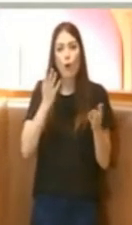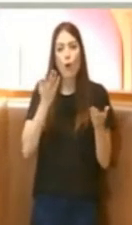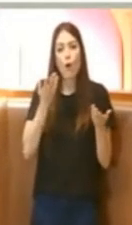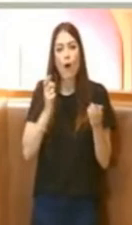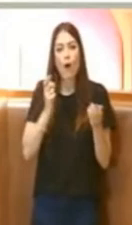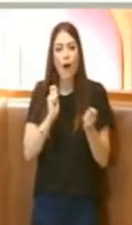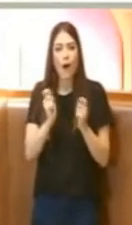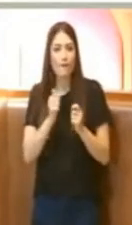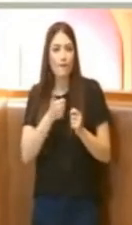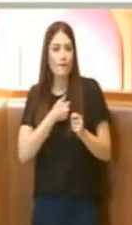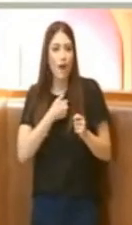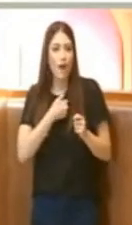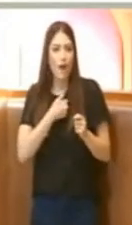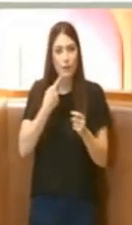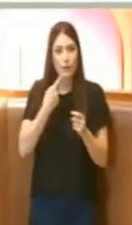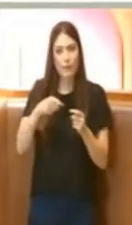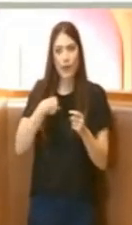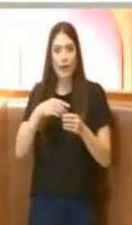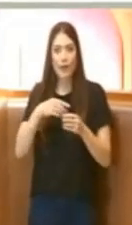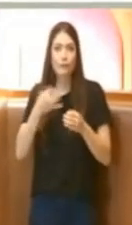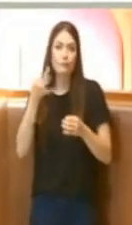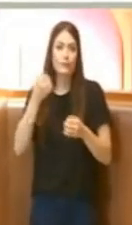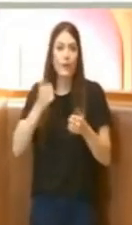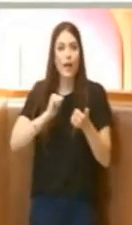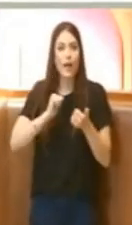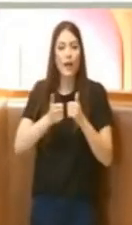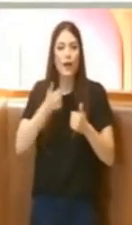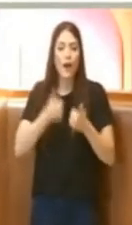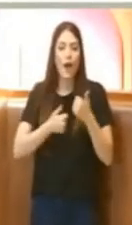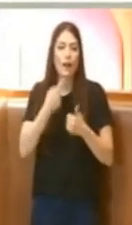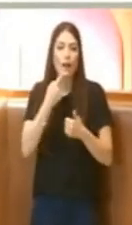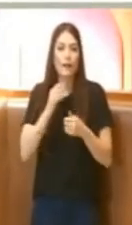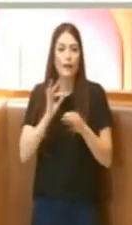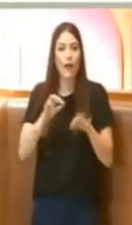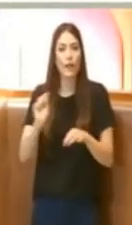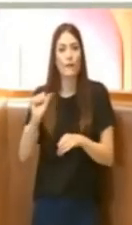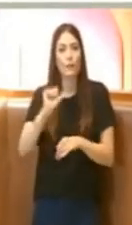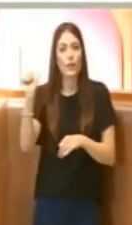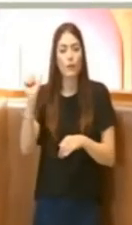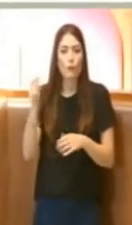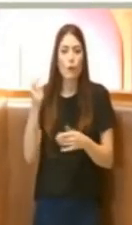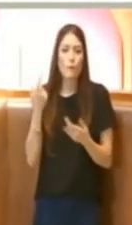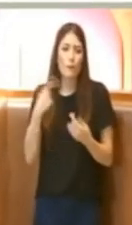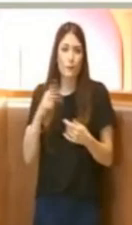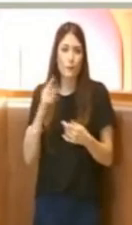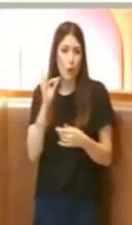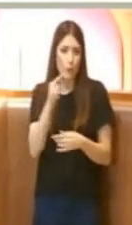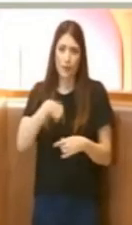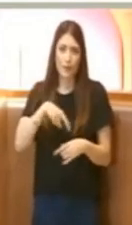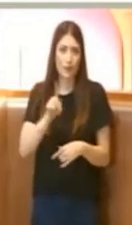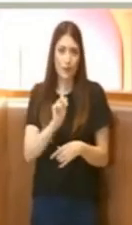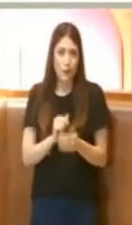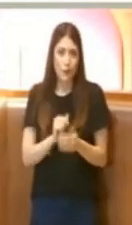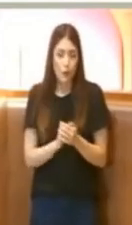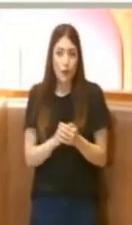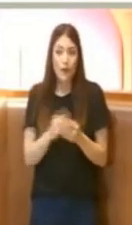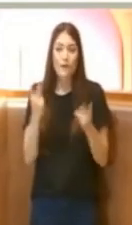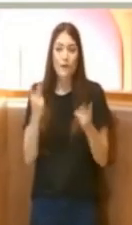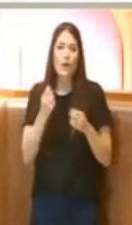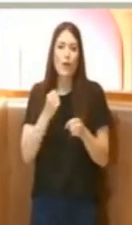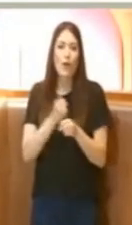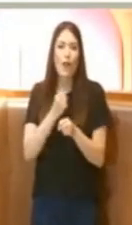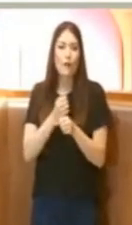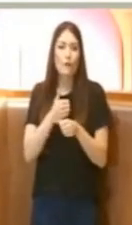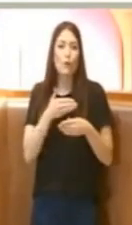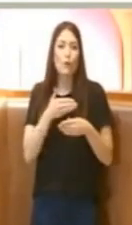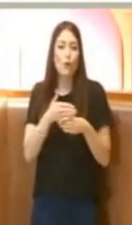gara a chi arriva primo, non è questo il nostro obiettivo. Tra l'altro ecco il lavoro poi condiviso da